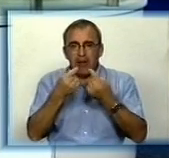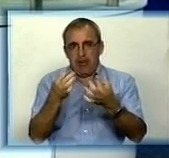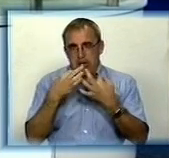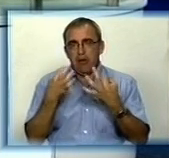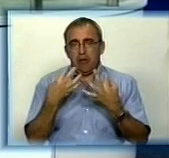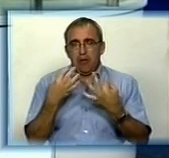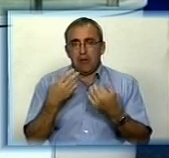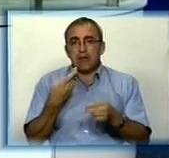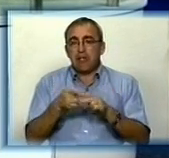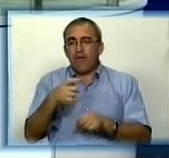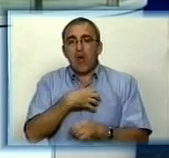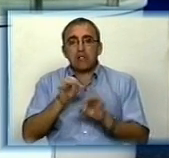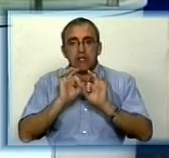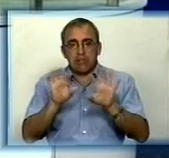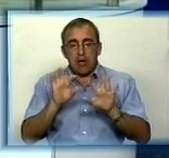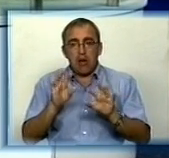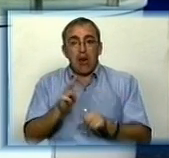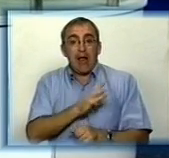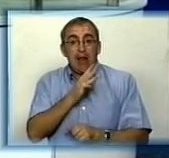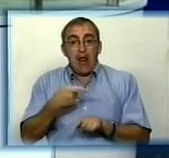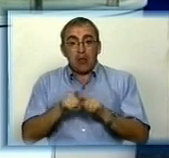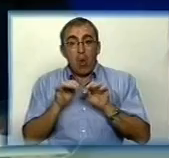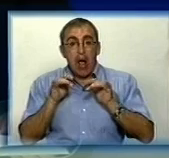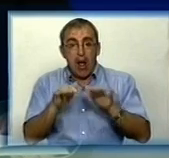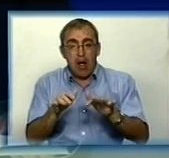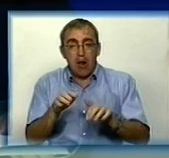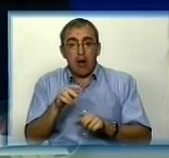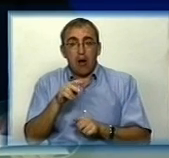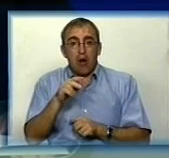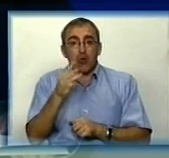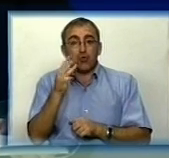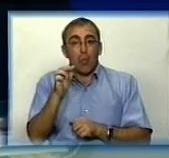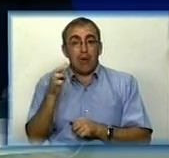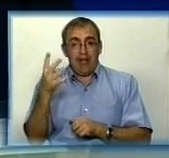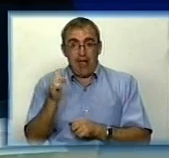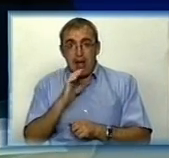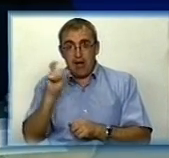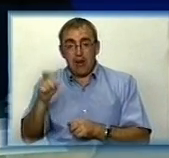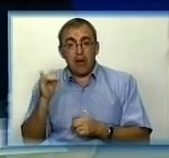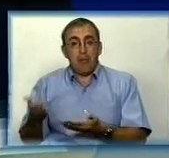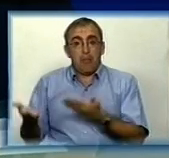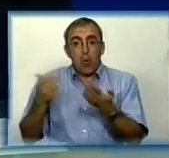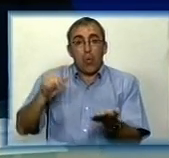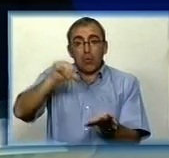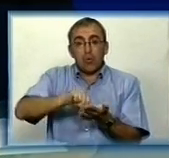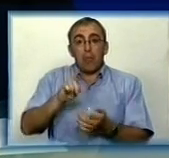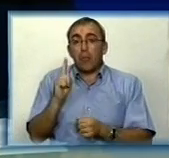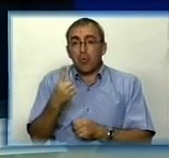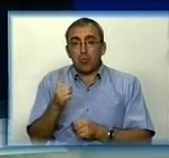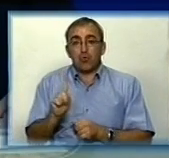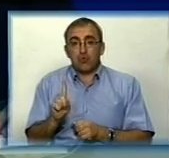Ну, тут важливо сказати, що ініціатором цієї акції стала Людмила Владимировна Шубіна і пригласила мене поучаствувати в неї, тому що